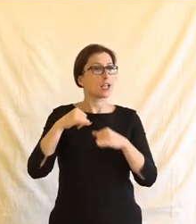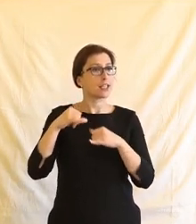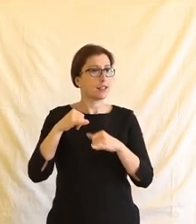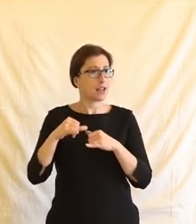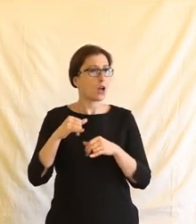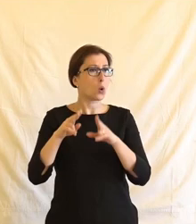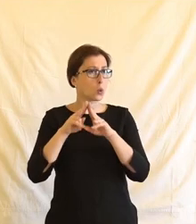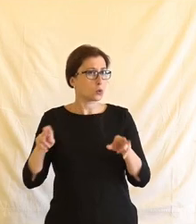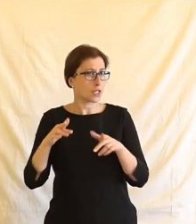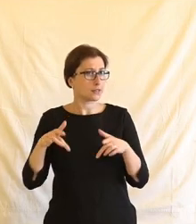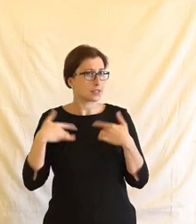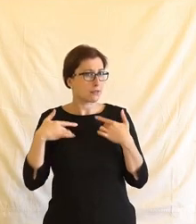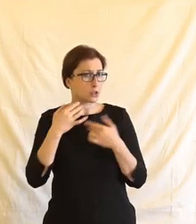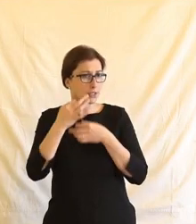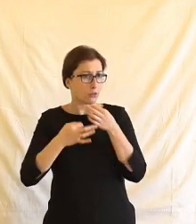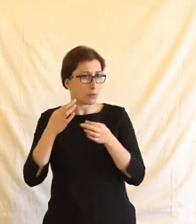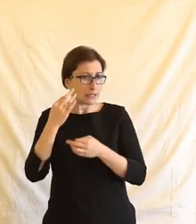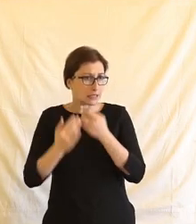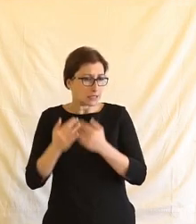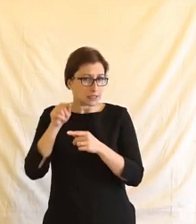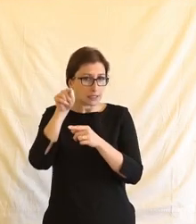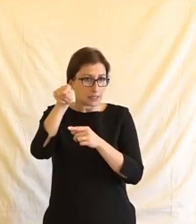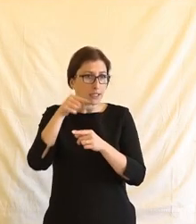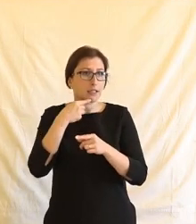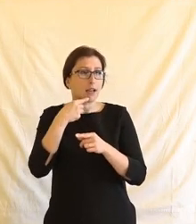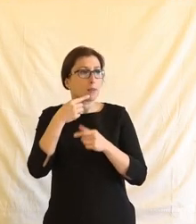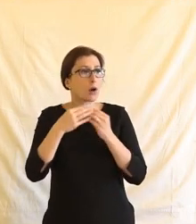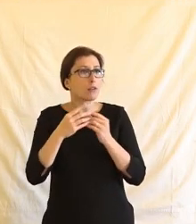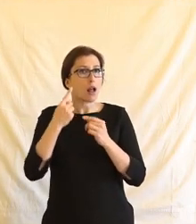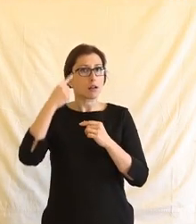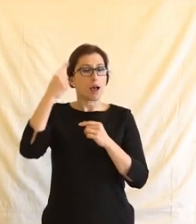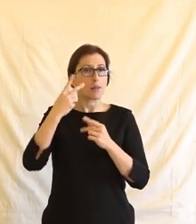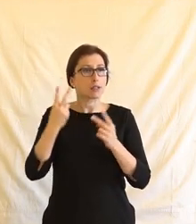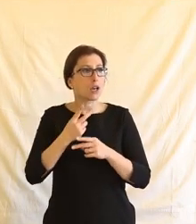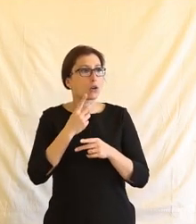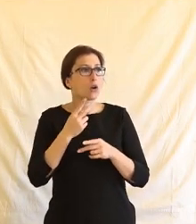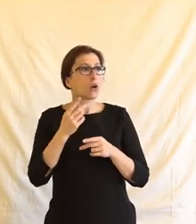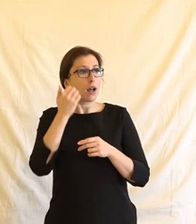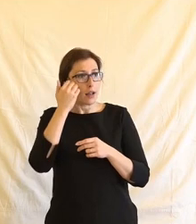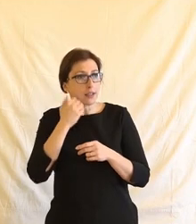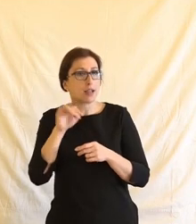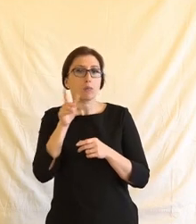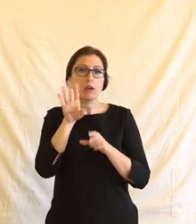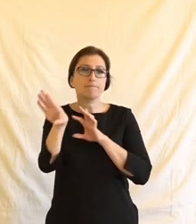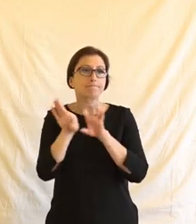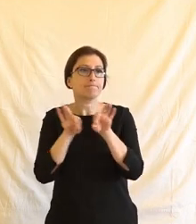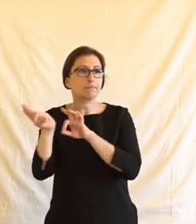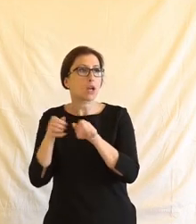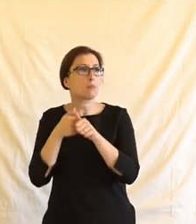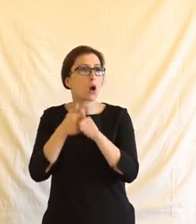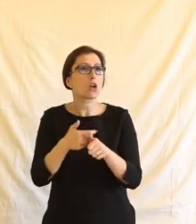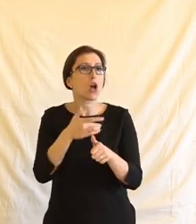tehdejšího ústavu zdravotních informací a statistiky takové nápady, že by se vlastně ti lidé selektovali podle